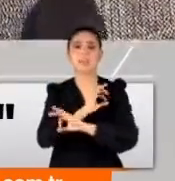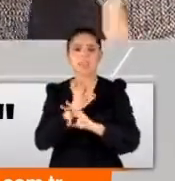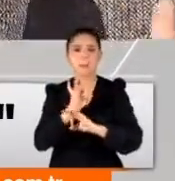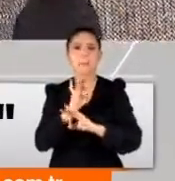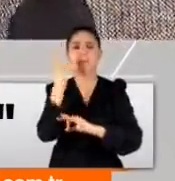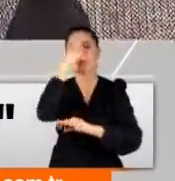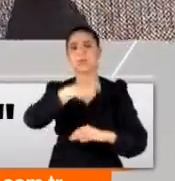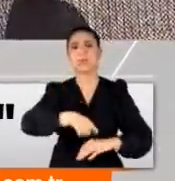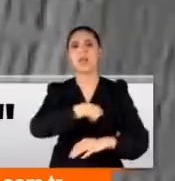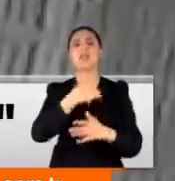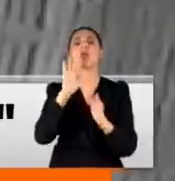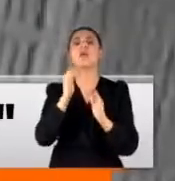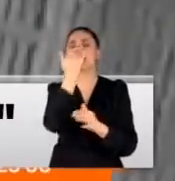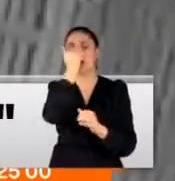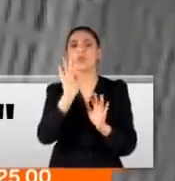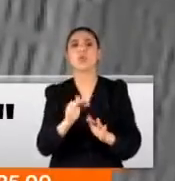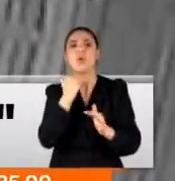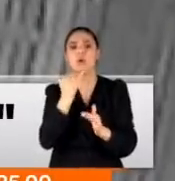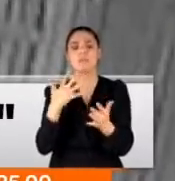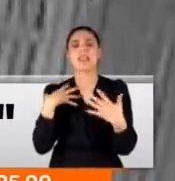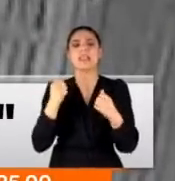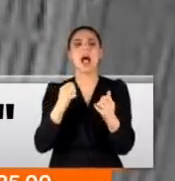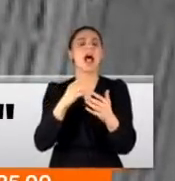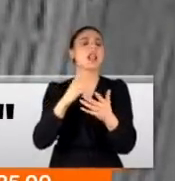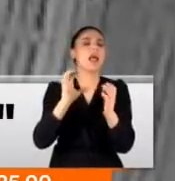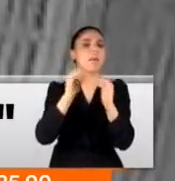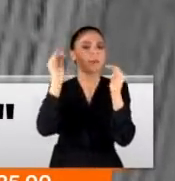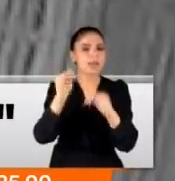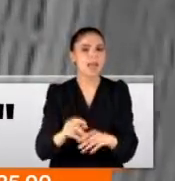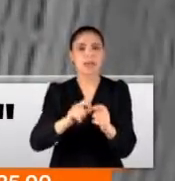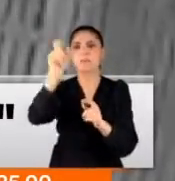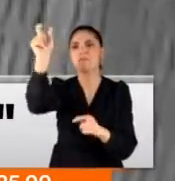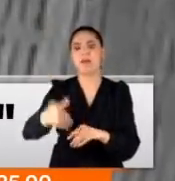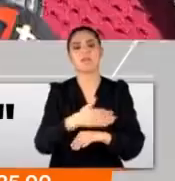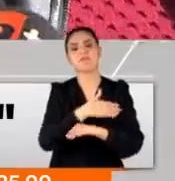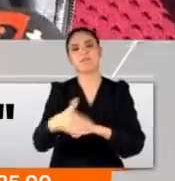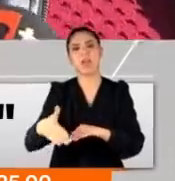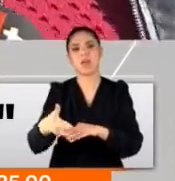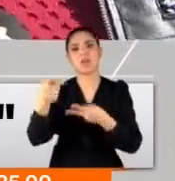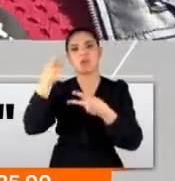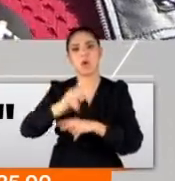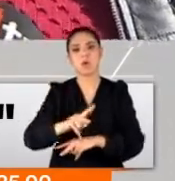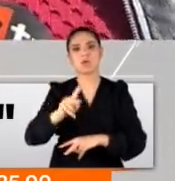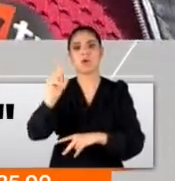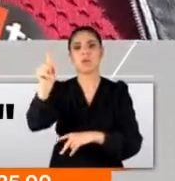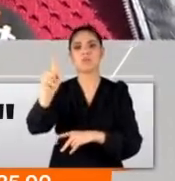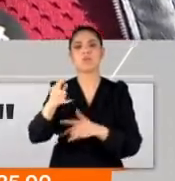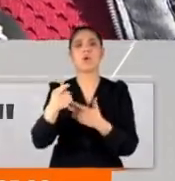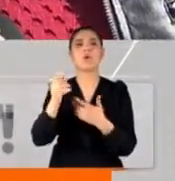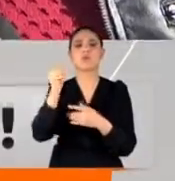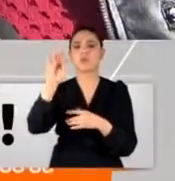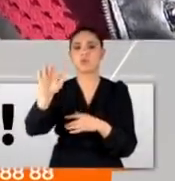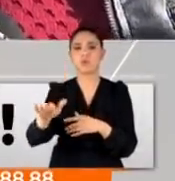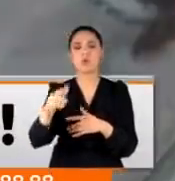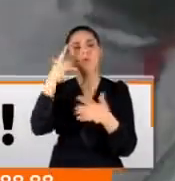geldiği için durduramamışlar kanı. Sağlık ekipleri geldiğinde Berat Çağlak için artık çok geçti. Belliydi çocuğum fazla yaşamayacağını. orada